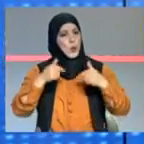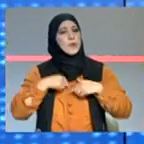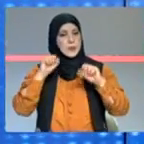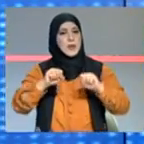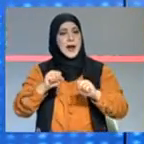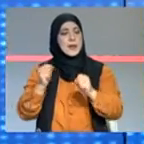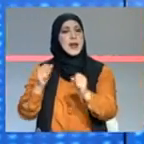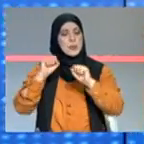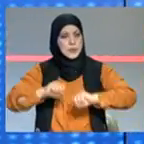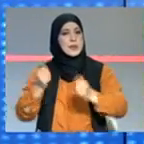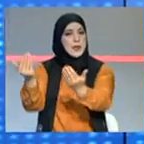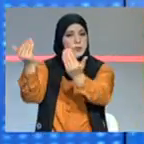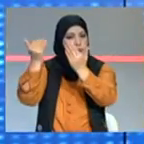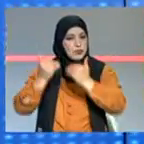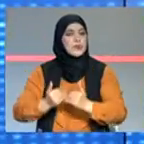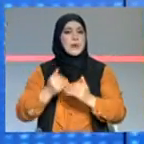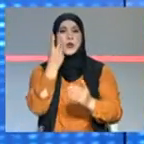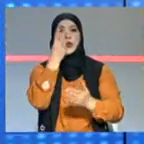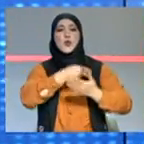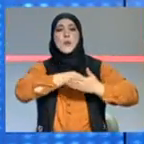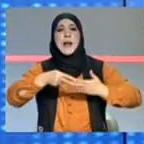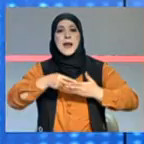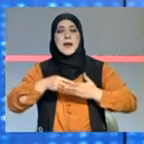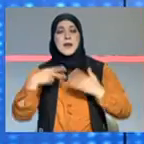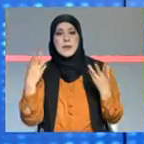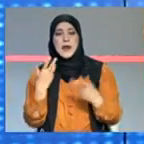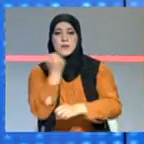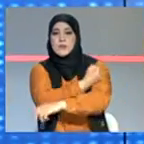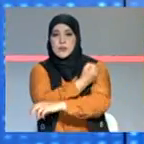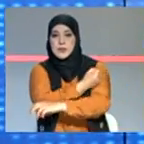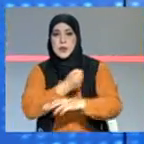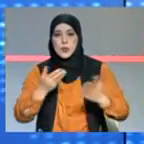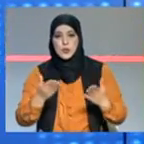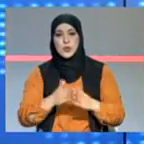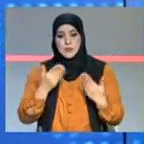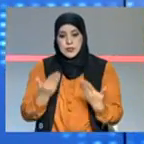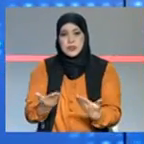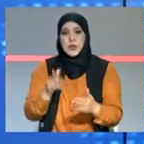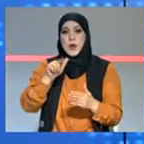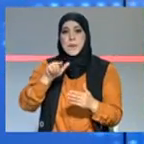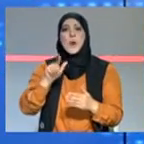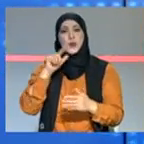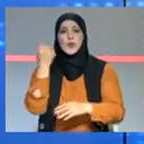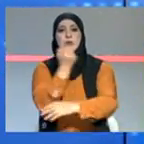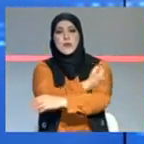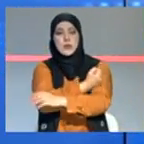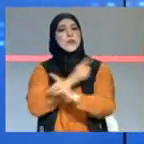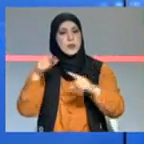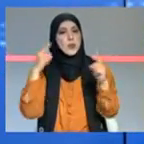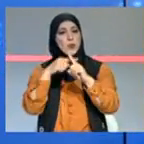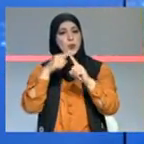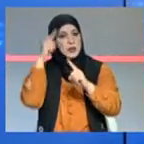متع عزوز ملايين اللي علمنا عليهم دجاع من مخبر اللي هو معناها تطور وموجود تطور التلقيح عنده النجاعة والسلامة